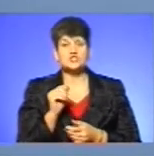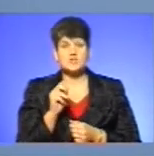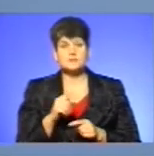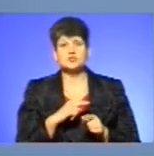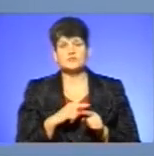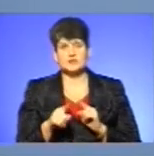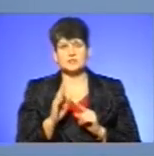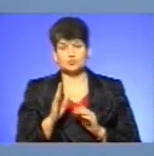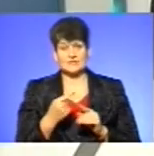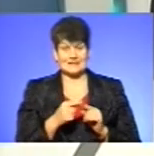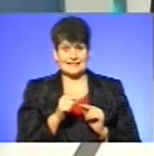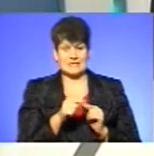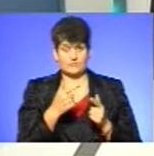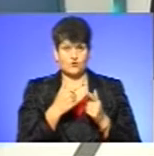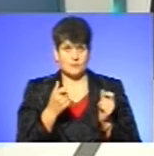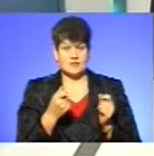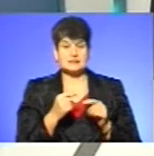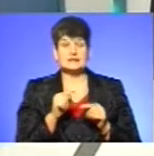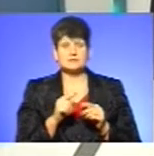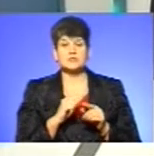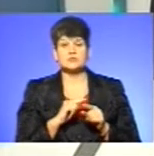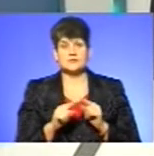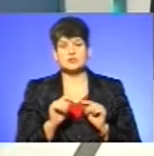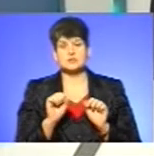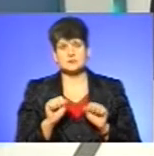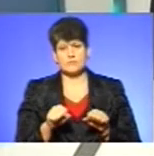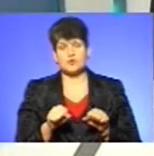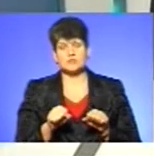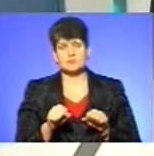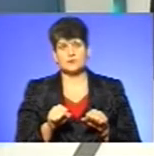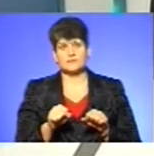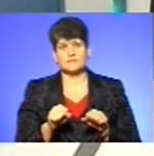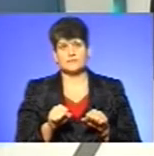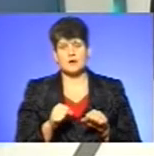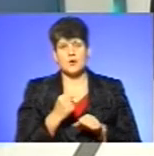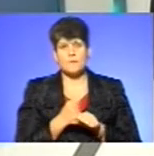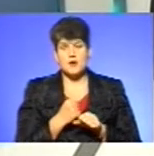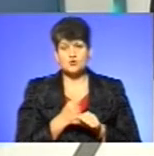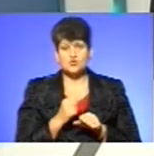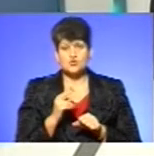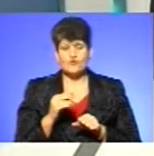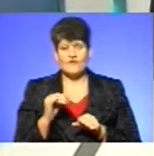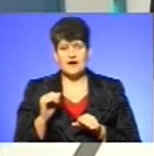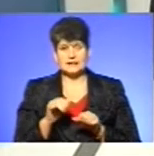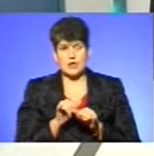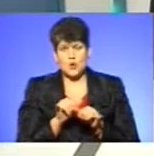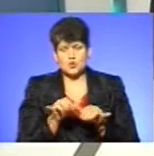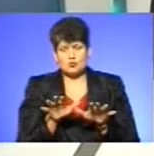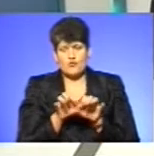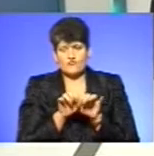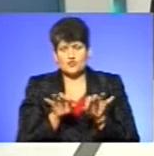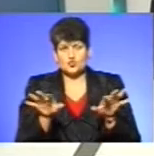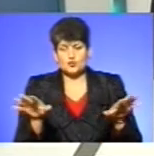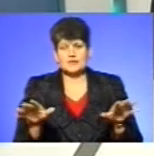ми будемо мати цю інформацію, тим скоріше ми зможемо, відповідно, її опрацювати і розповсюдити для того, щоб